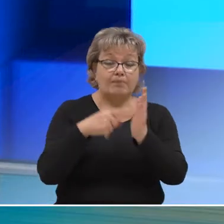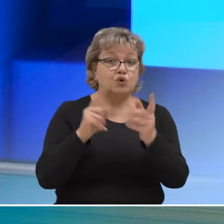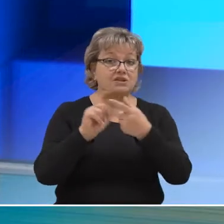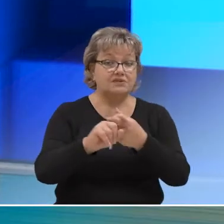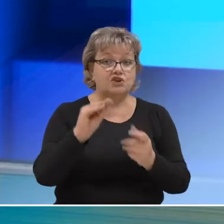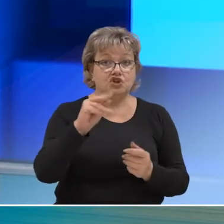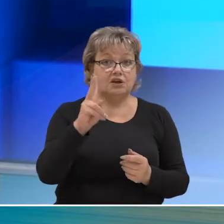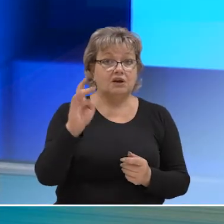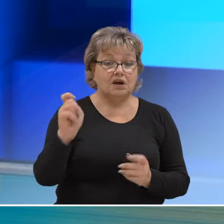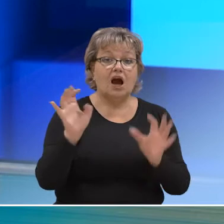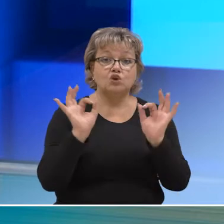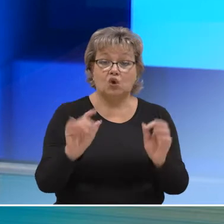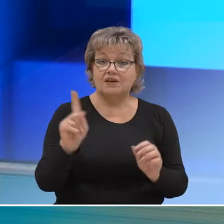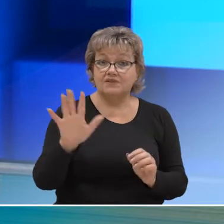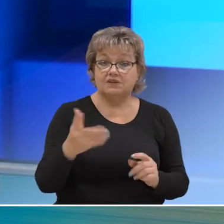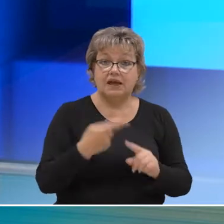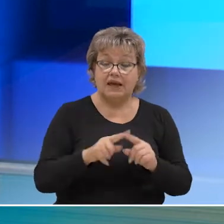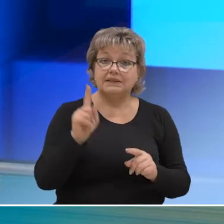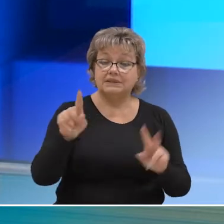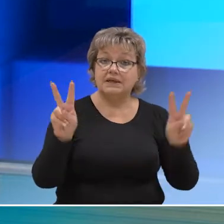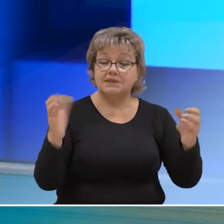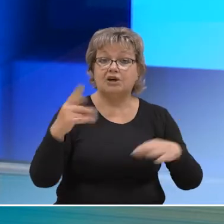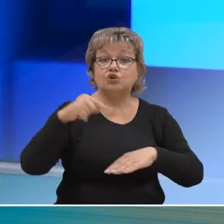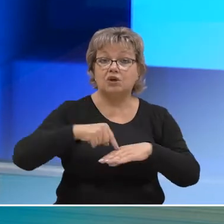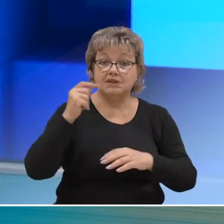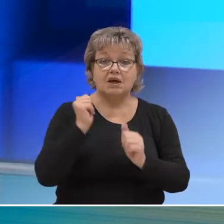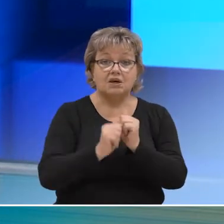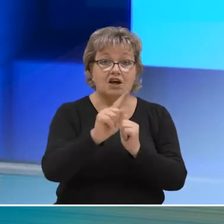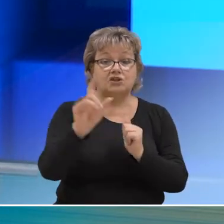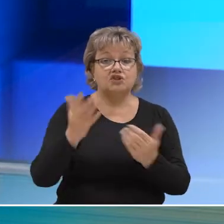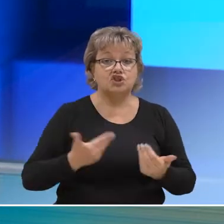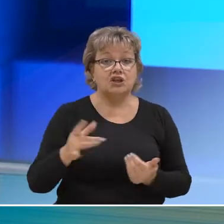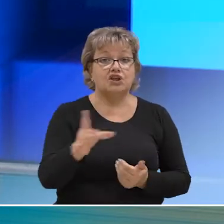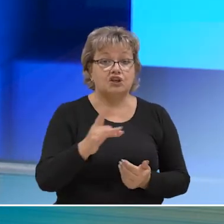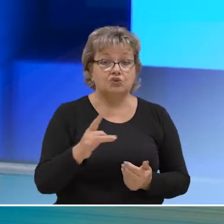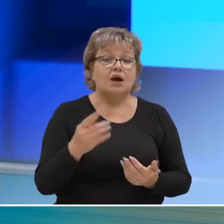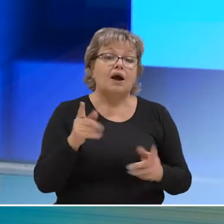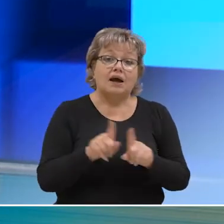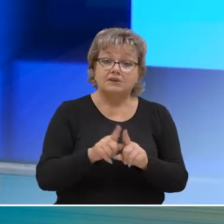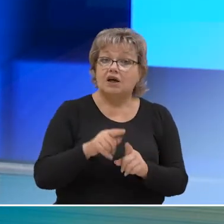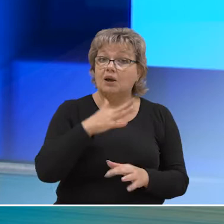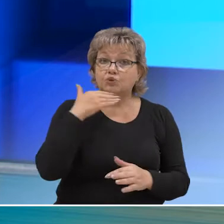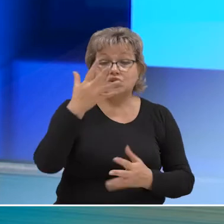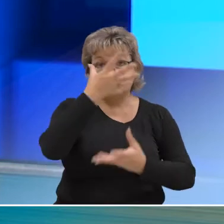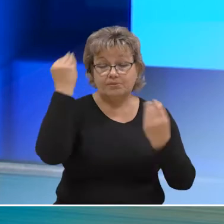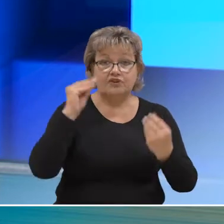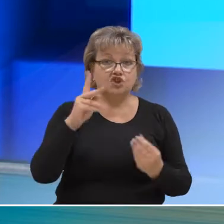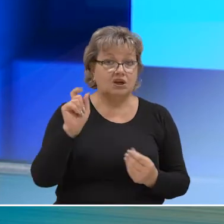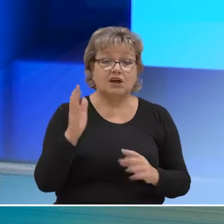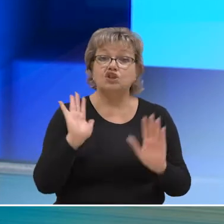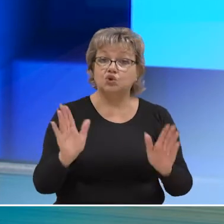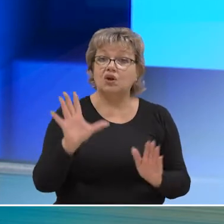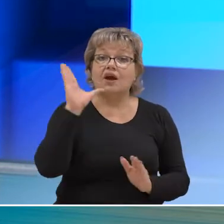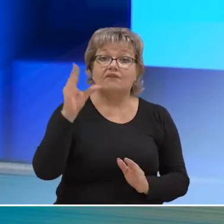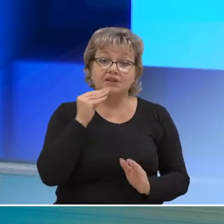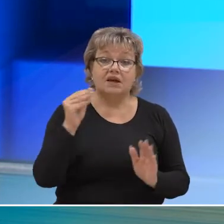Вопросы, связанные с ЖКХ, актуальны всегда, ведь это та тема, которая касается каждого жителя региона. Однако некоторые забывают, что ЖКХ